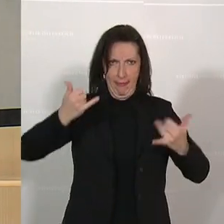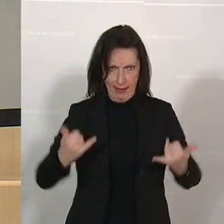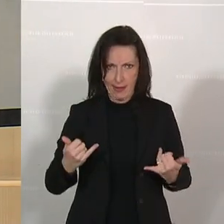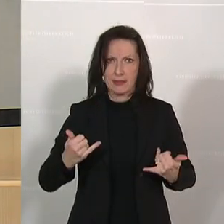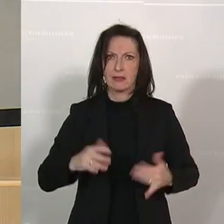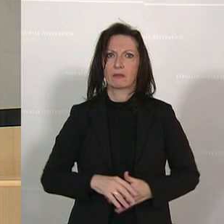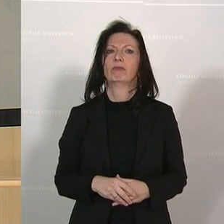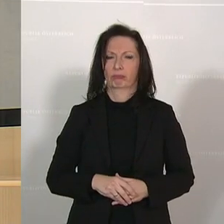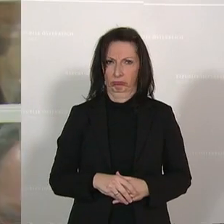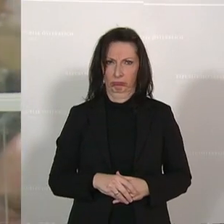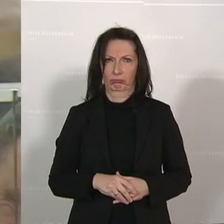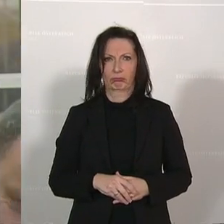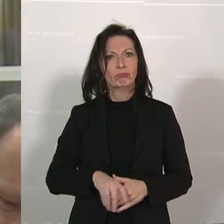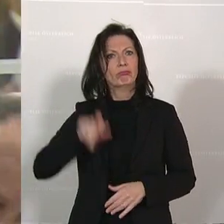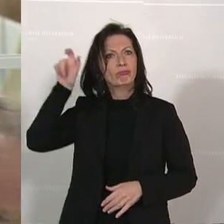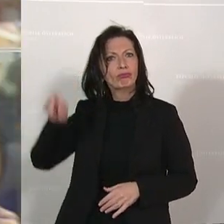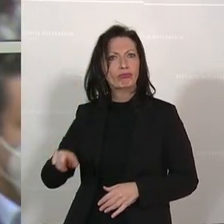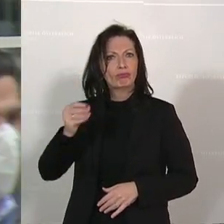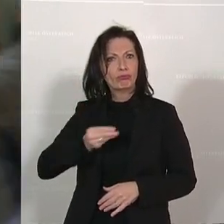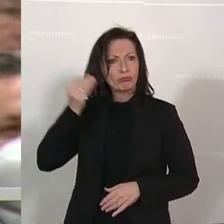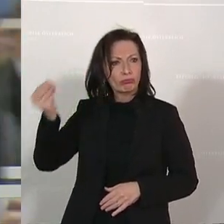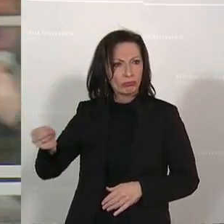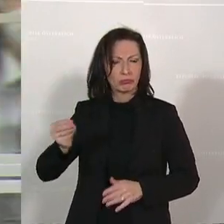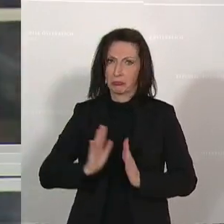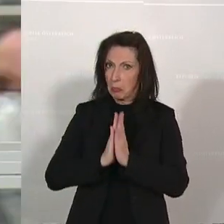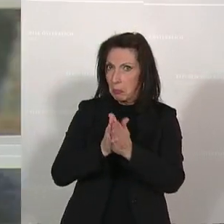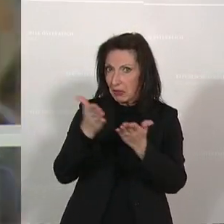Erteilung des Wortes. Bitte.